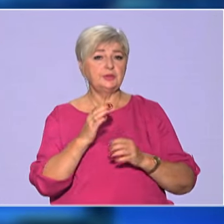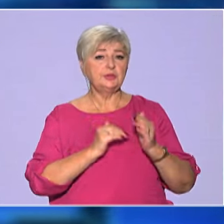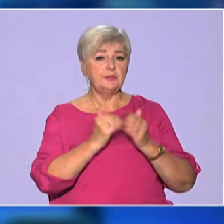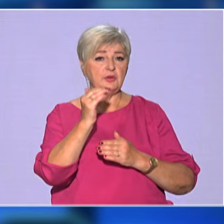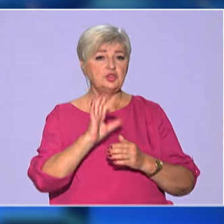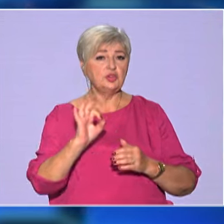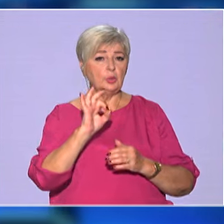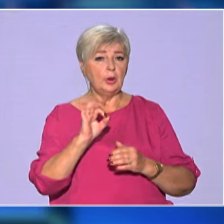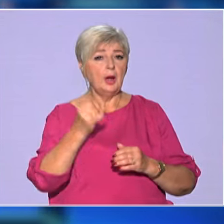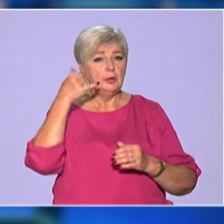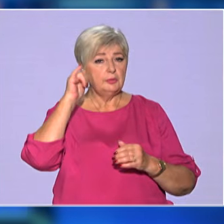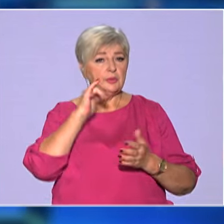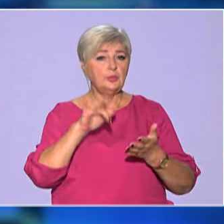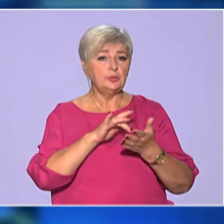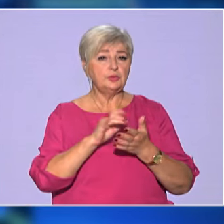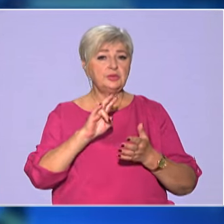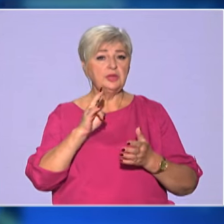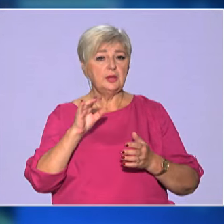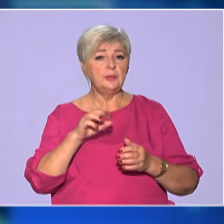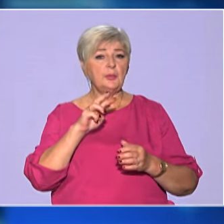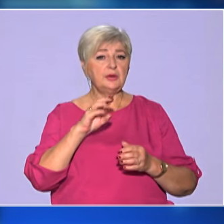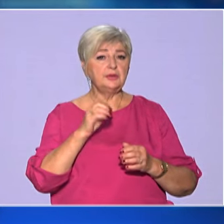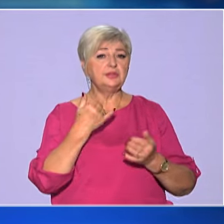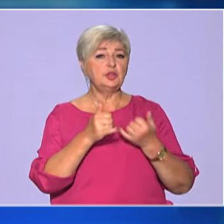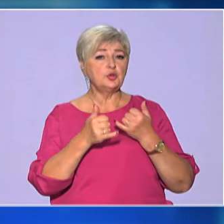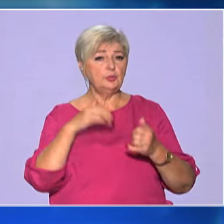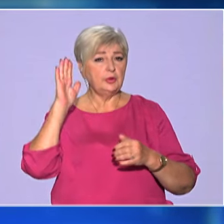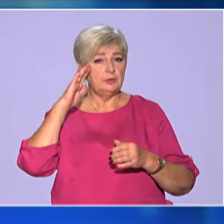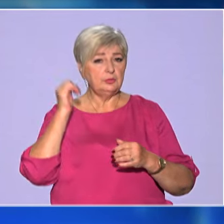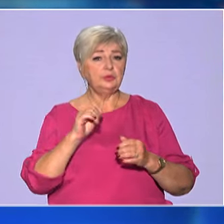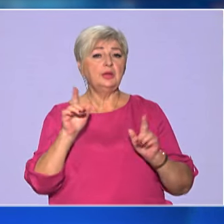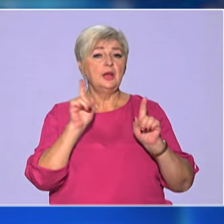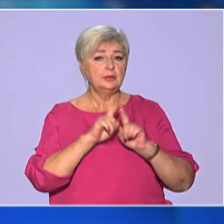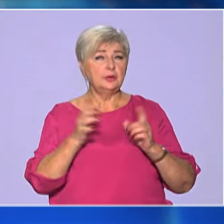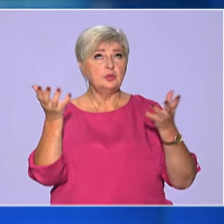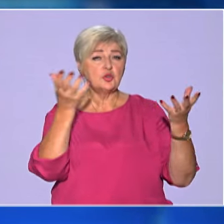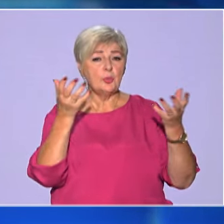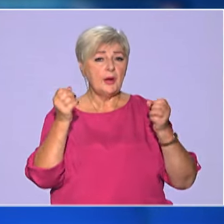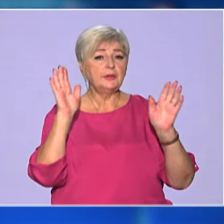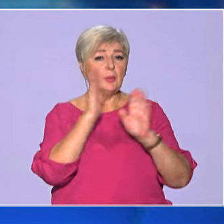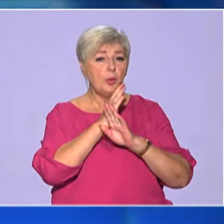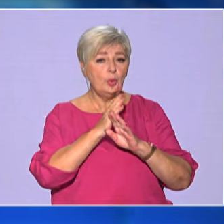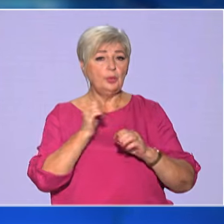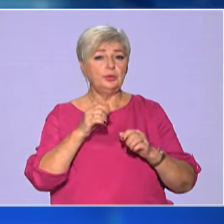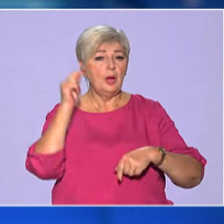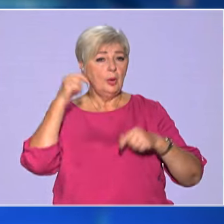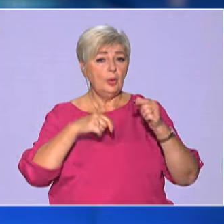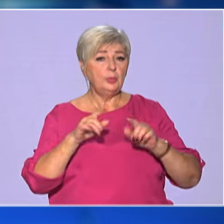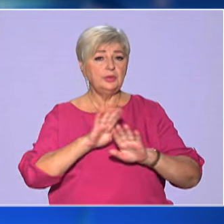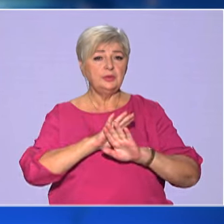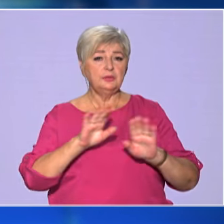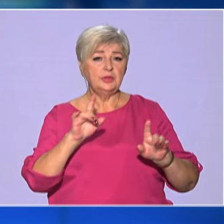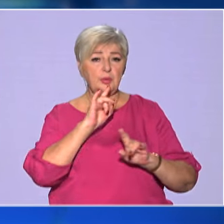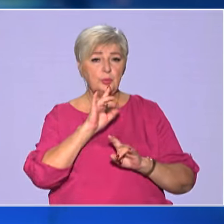градусів вище нуля. У Кривому Розі, Нікополі, Марганці та Жовтих водах також триматиметься хмарна погода. Опадів не